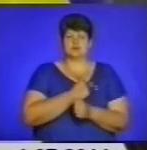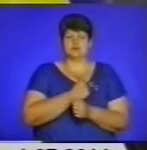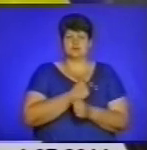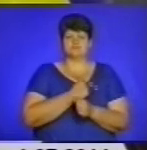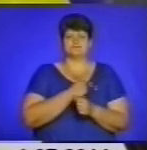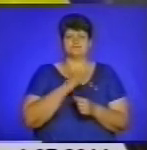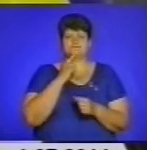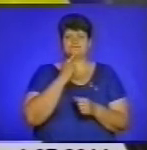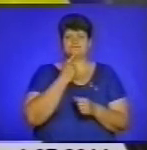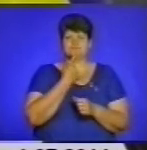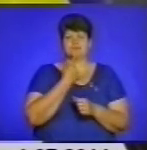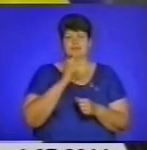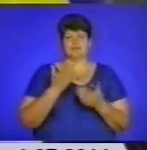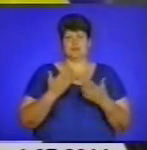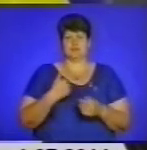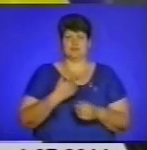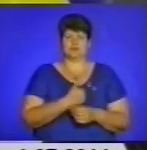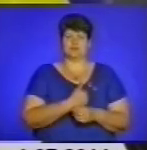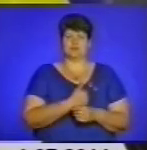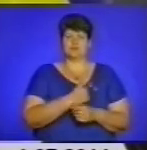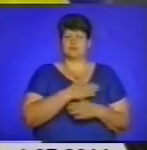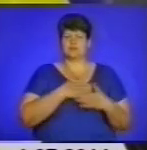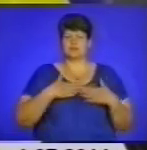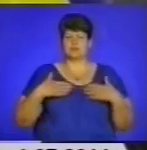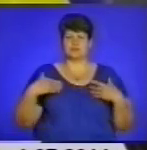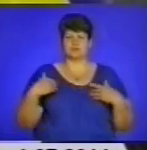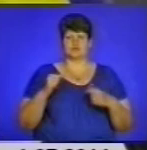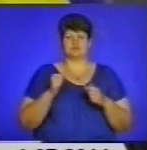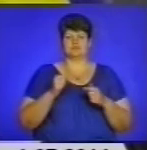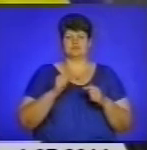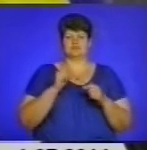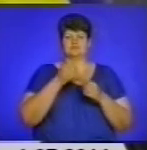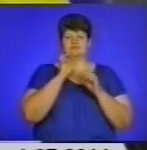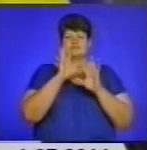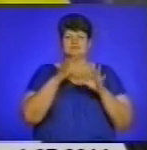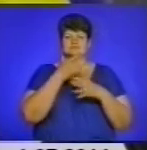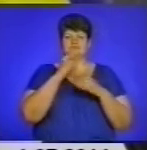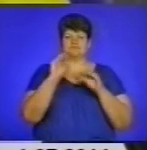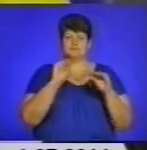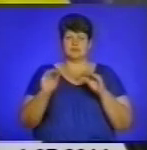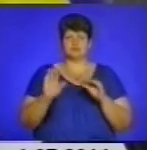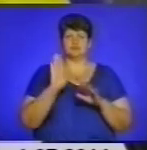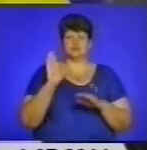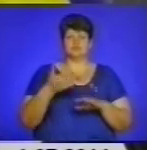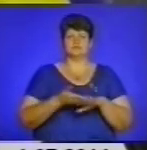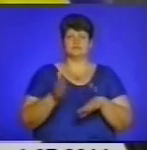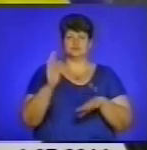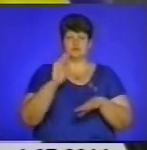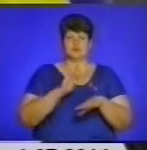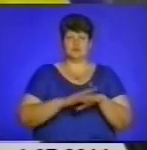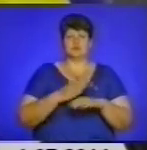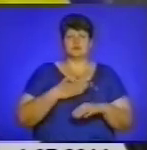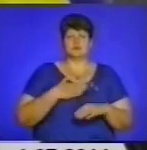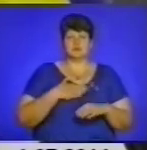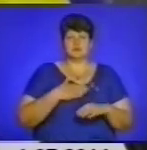дещо складнішою, ніж хотілося б. Не хочу прикрашати дійсність. Буде нелегко і непросто. Нам як